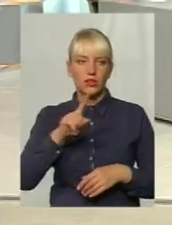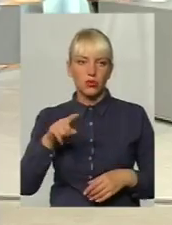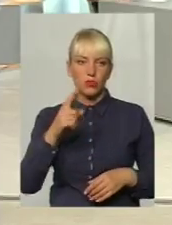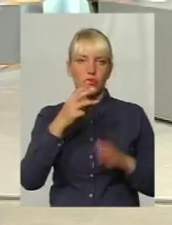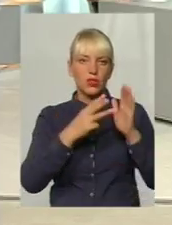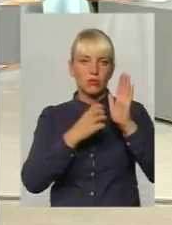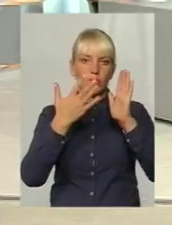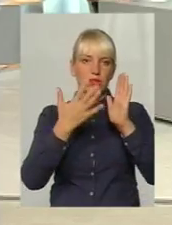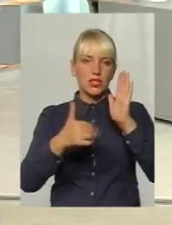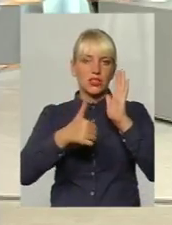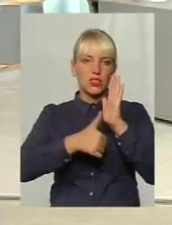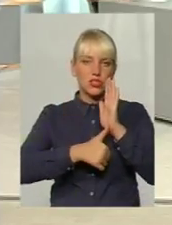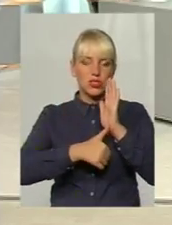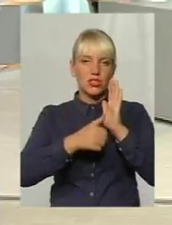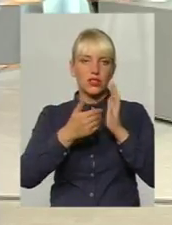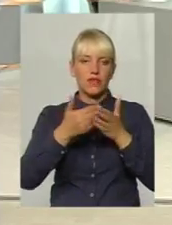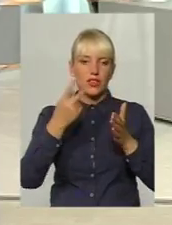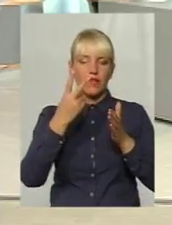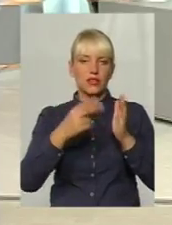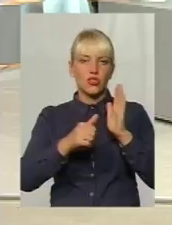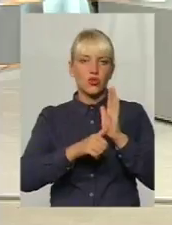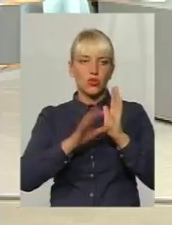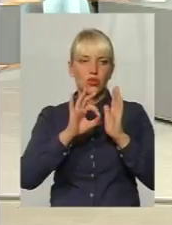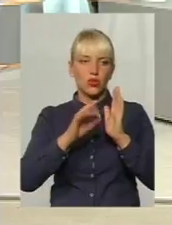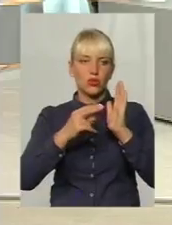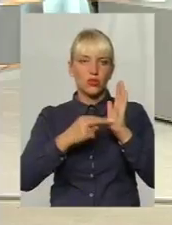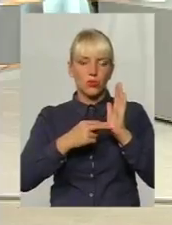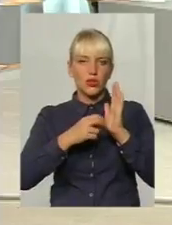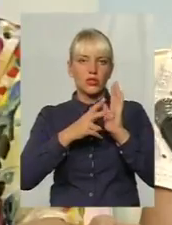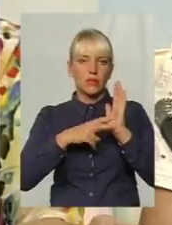856 від 26.07.17 року.